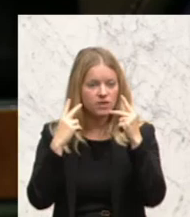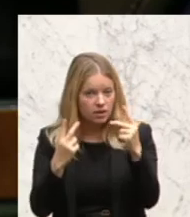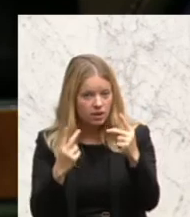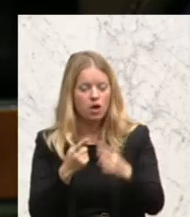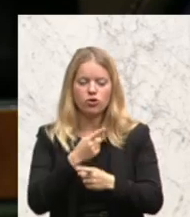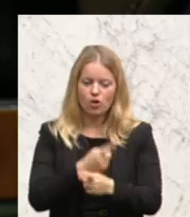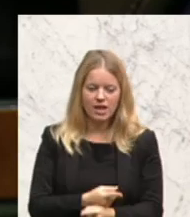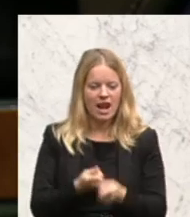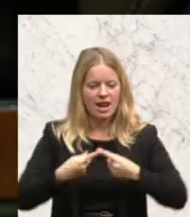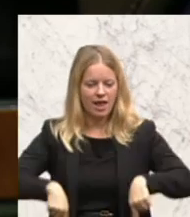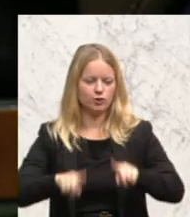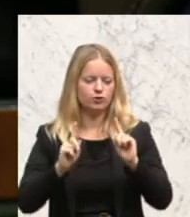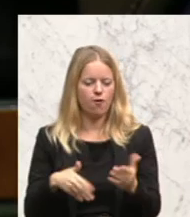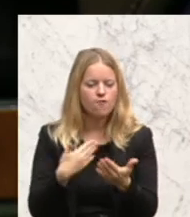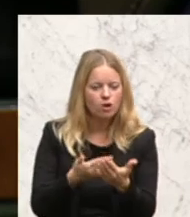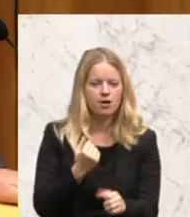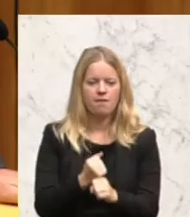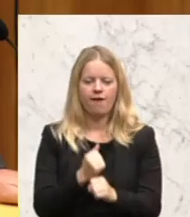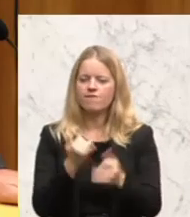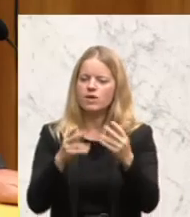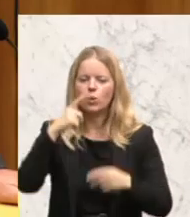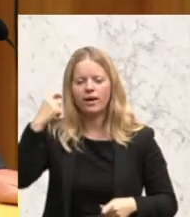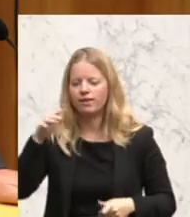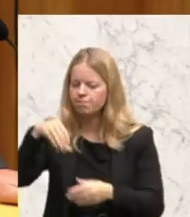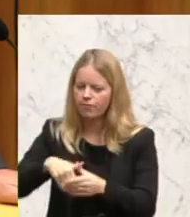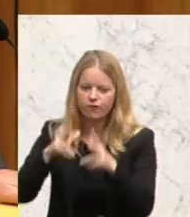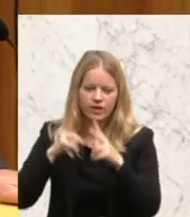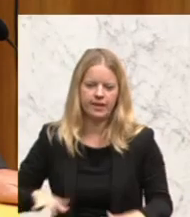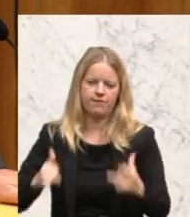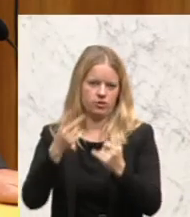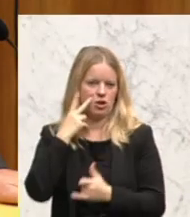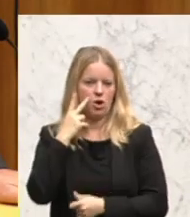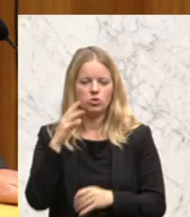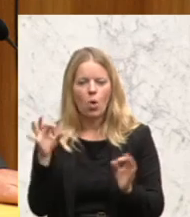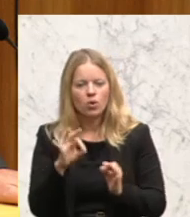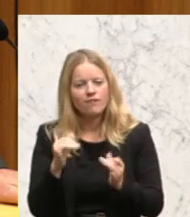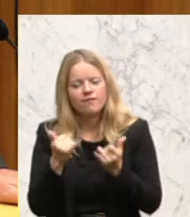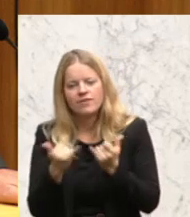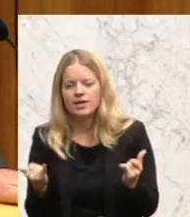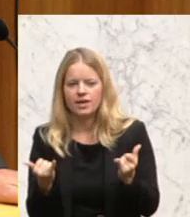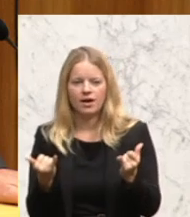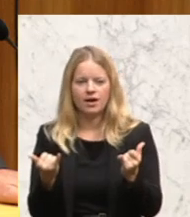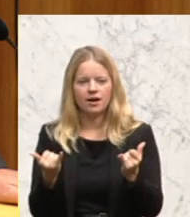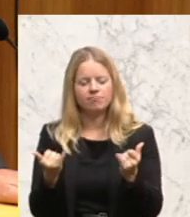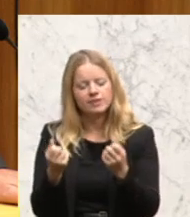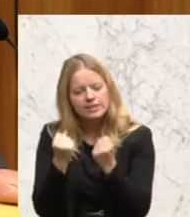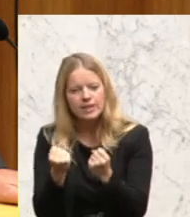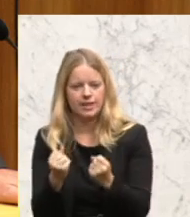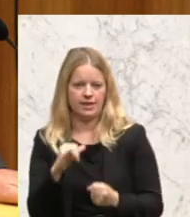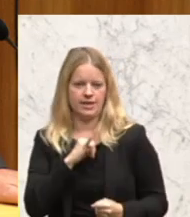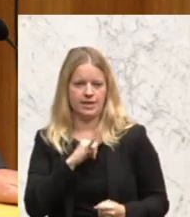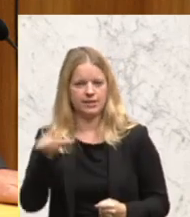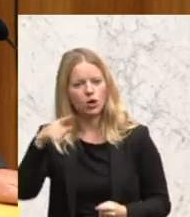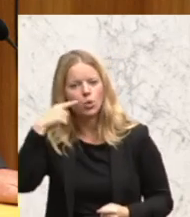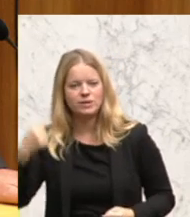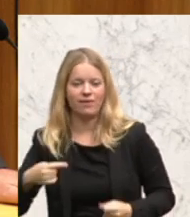wie Frieden in der Ukraine, auch wie ein Verständnis für die legitimen Sicherheitsinteressen Russlands,